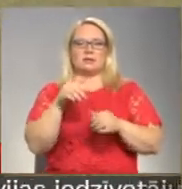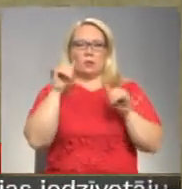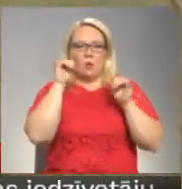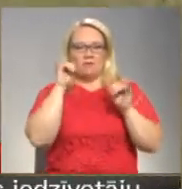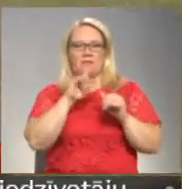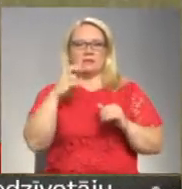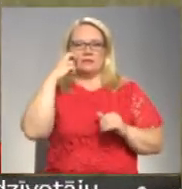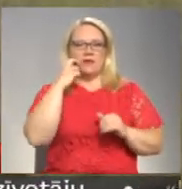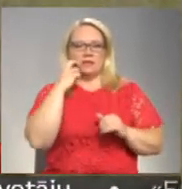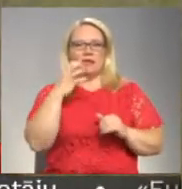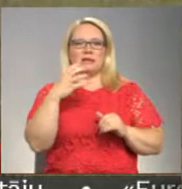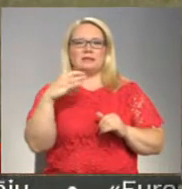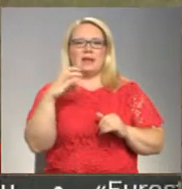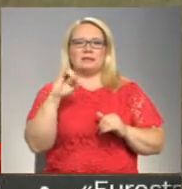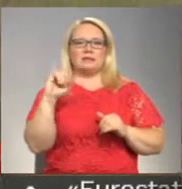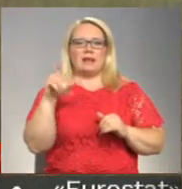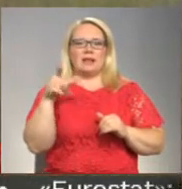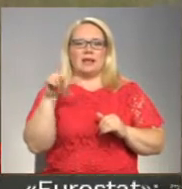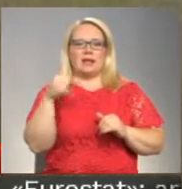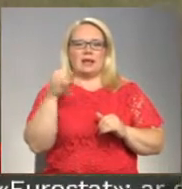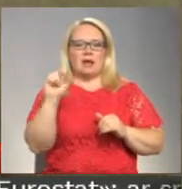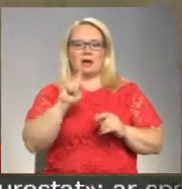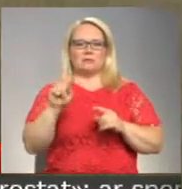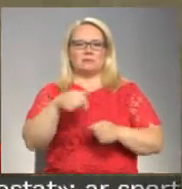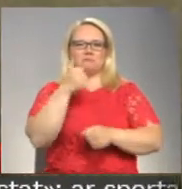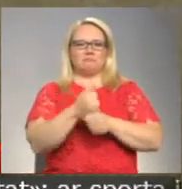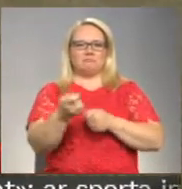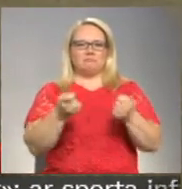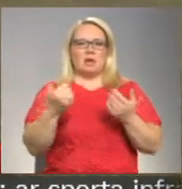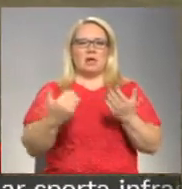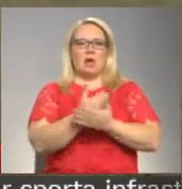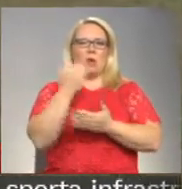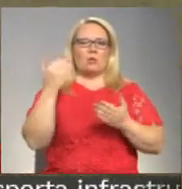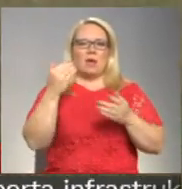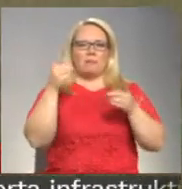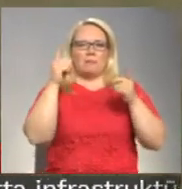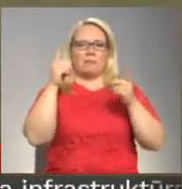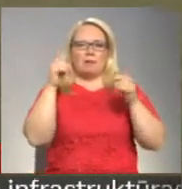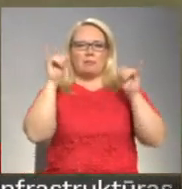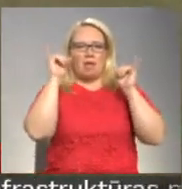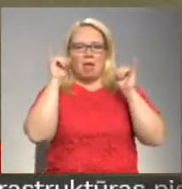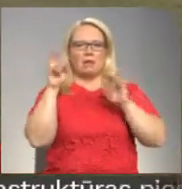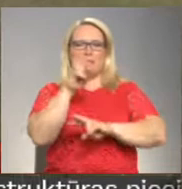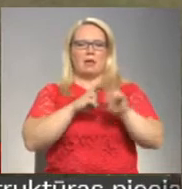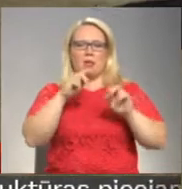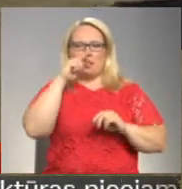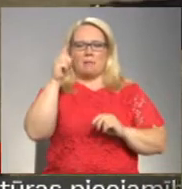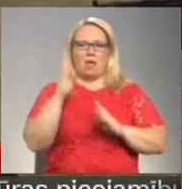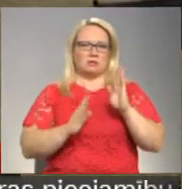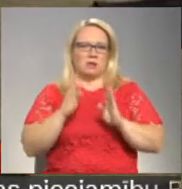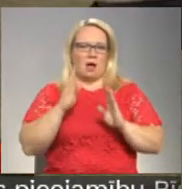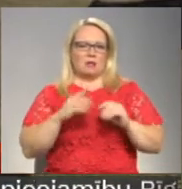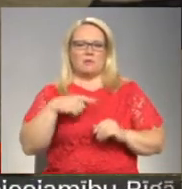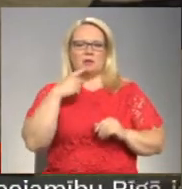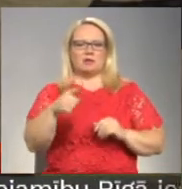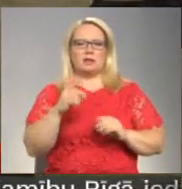visvecākā ir Cecīlija, kura kļūsi par bārvedi jaunajiem telēniem, meklējot leknāku zāli. Šitien tāti pļavas